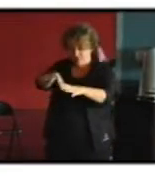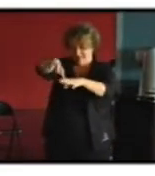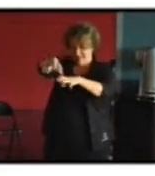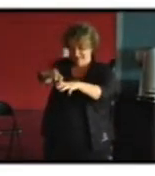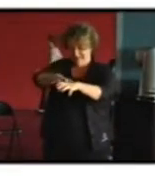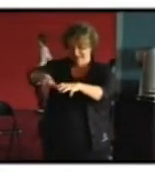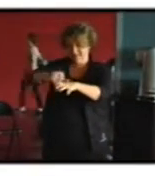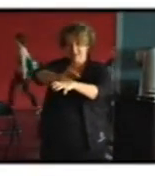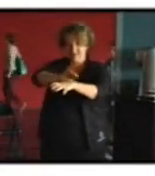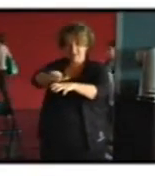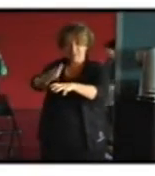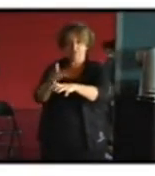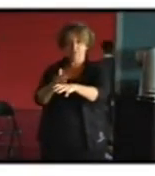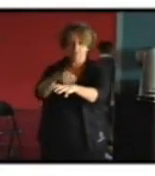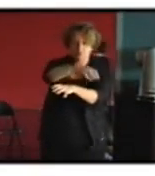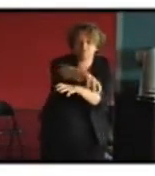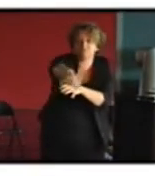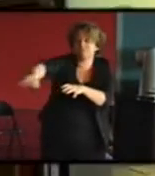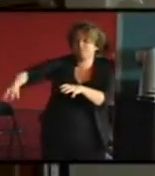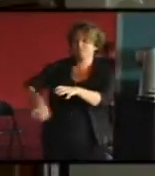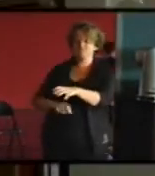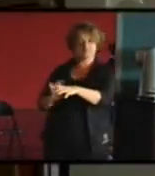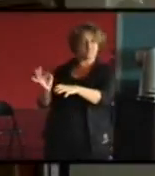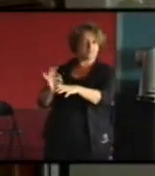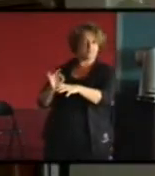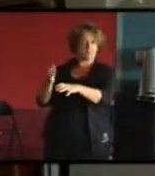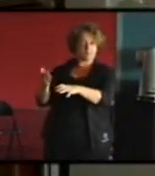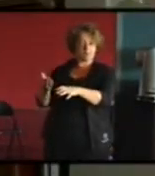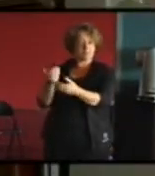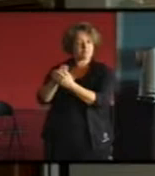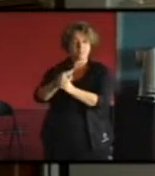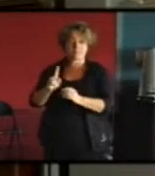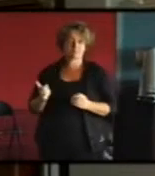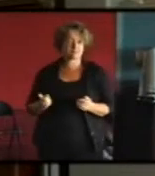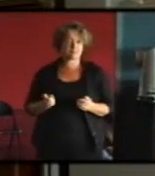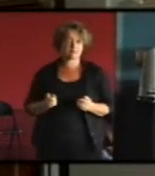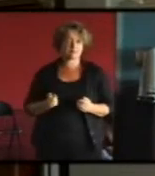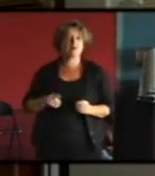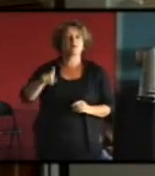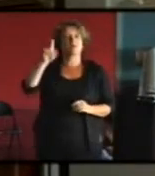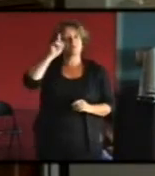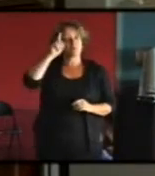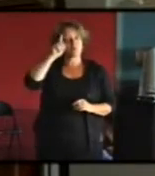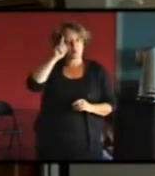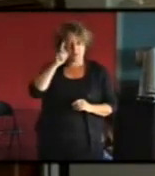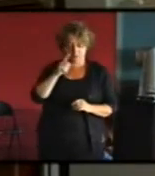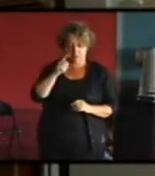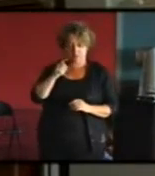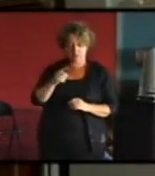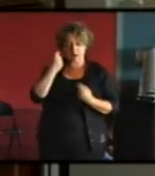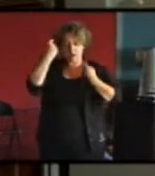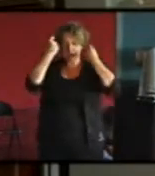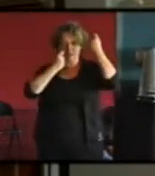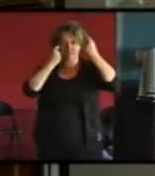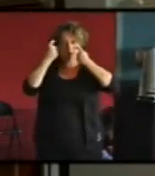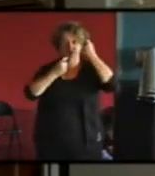intérêt à regarder autour d'eux pour identifier la demande existante dans les